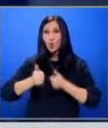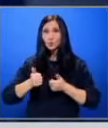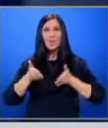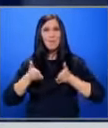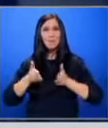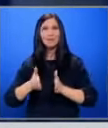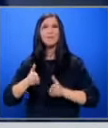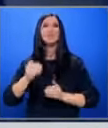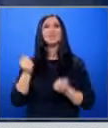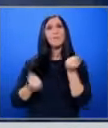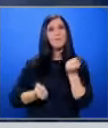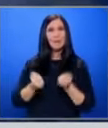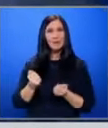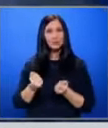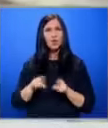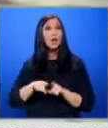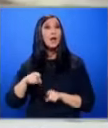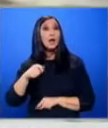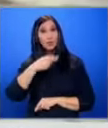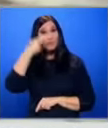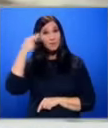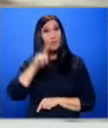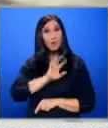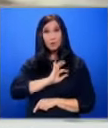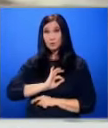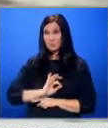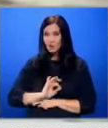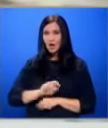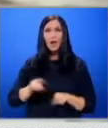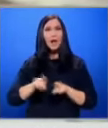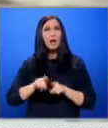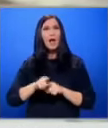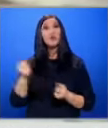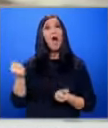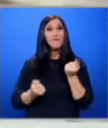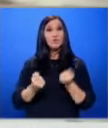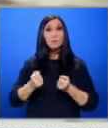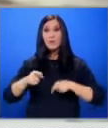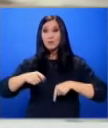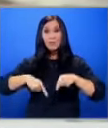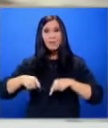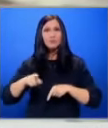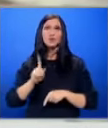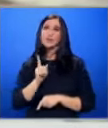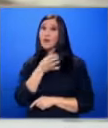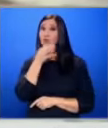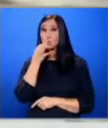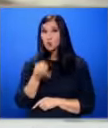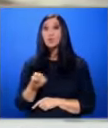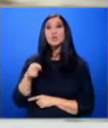пътнически превози. Като фирмата, която спечели, както в автомобилните превози, ще трябва да осигури